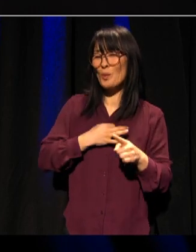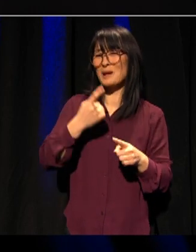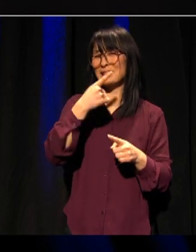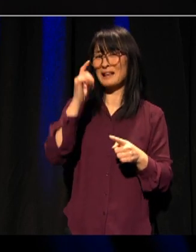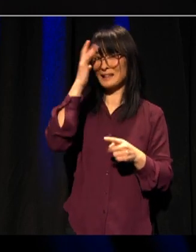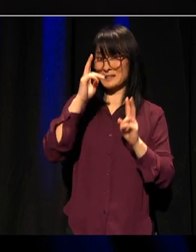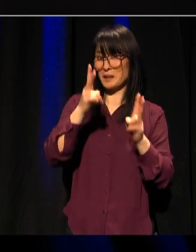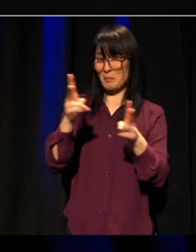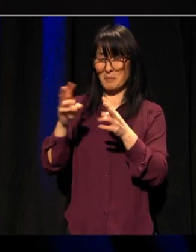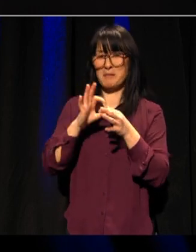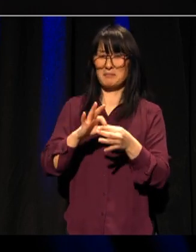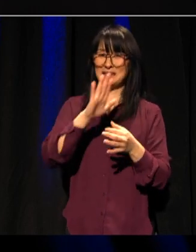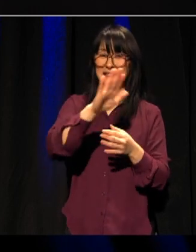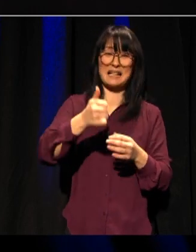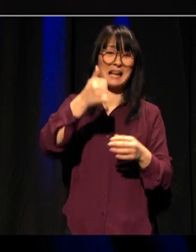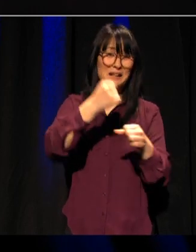ledergjerning.